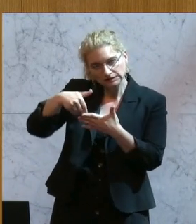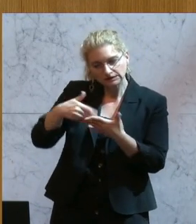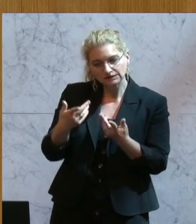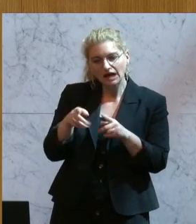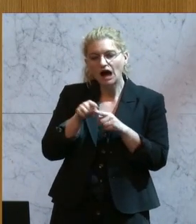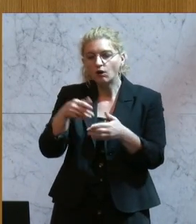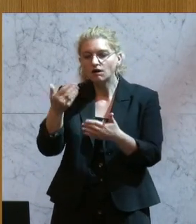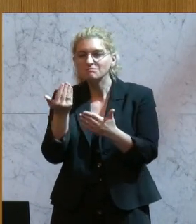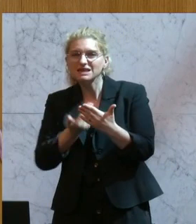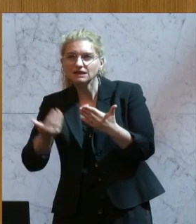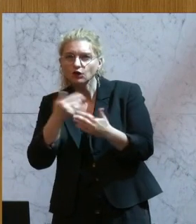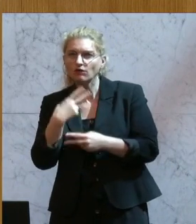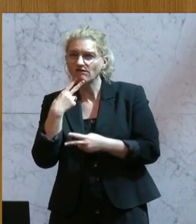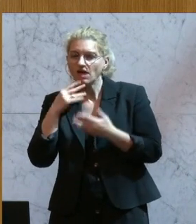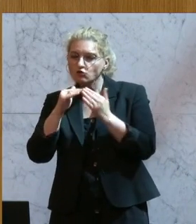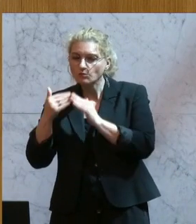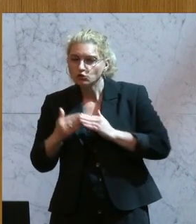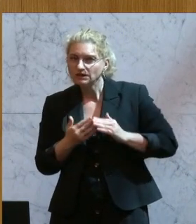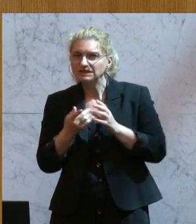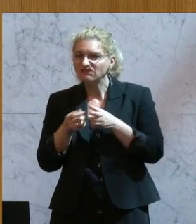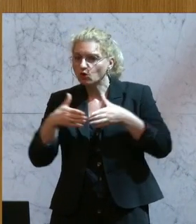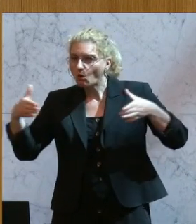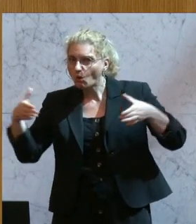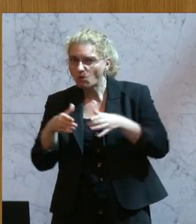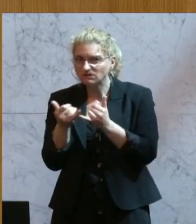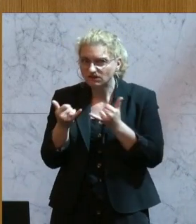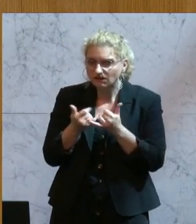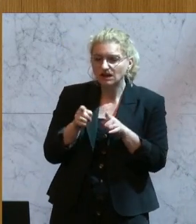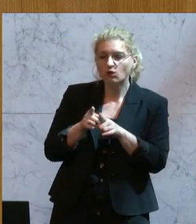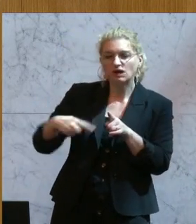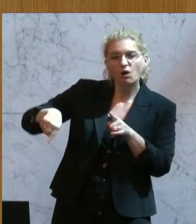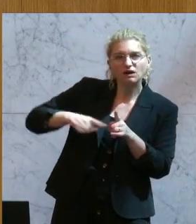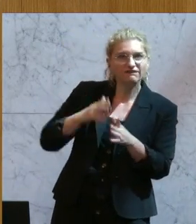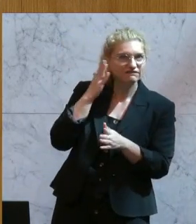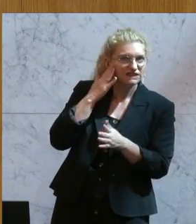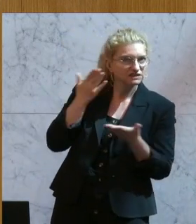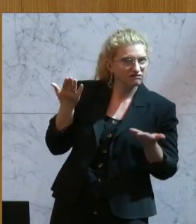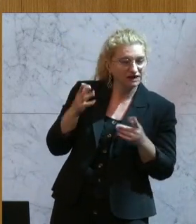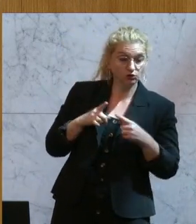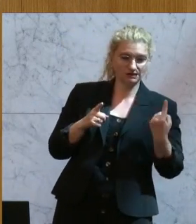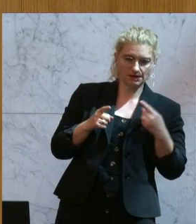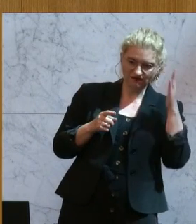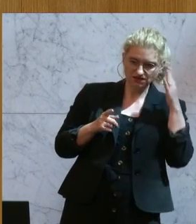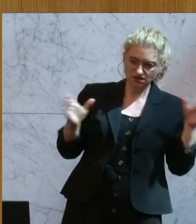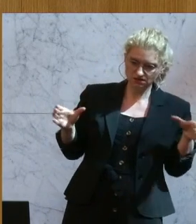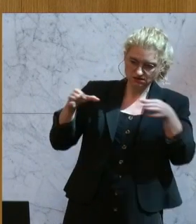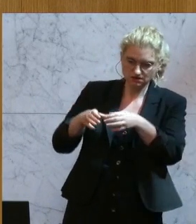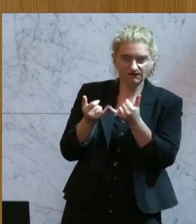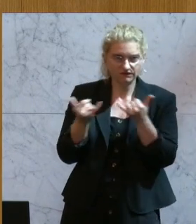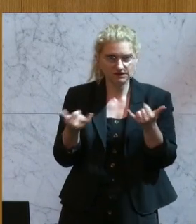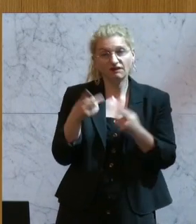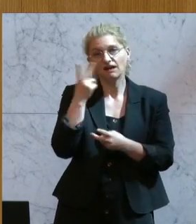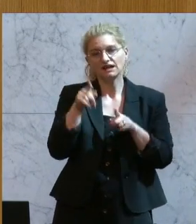welche Community steckt dahinter, wie groß ist die Community und welches Wissen bringt die mit und welches Wissen bringt man selbst mit. Es geht natürlich um